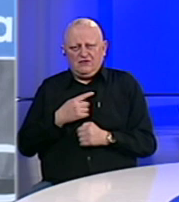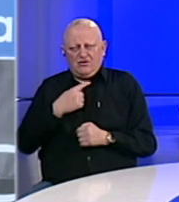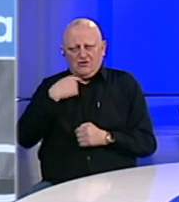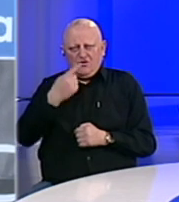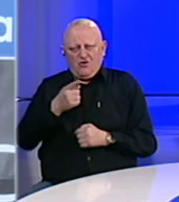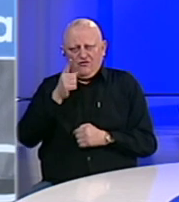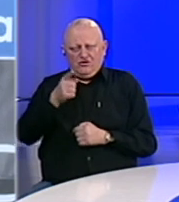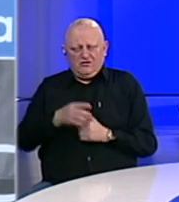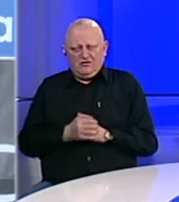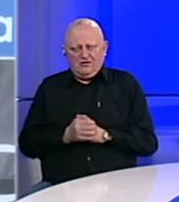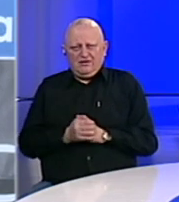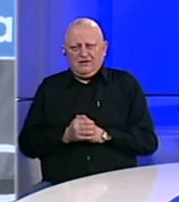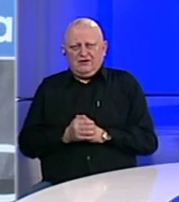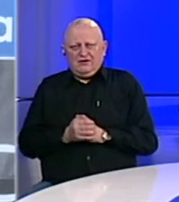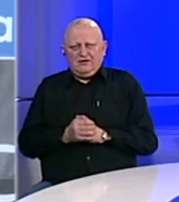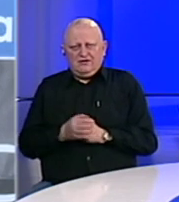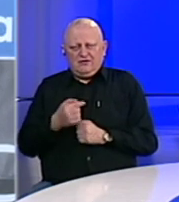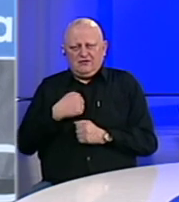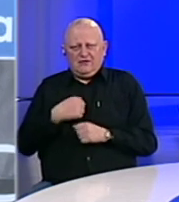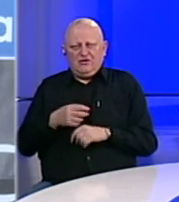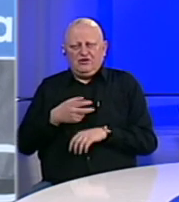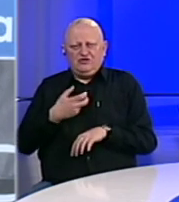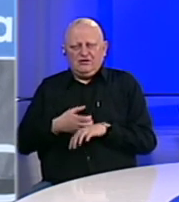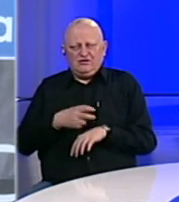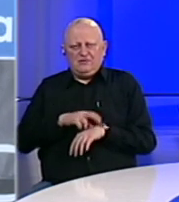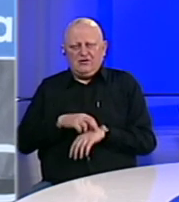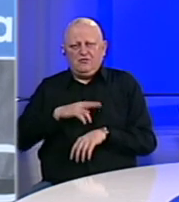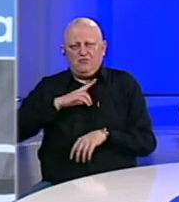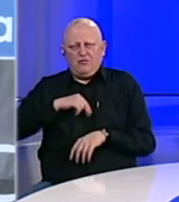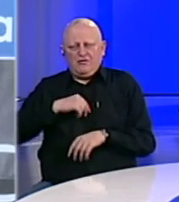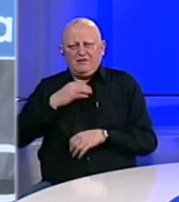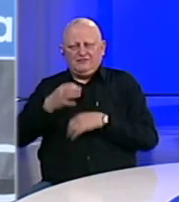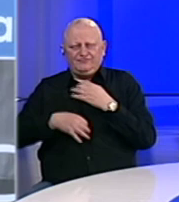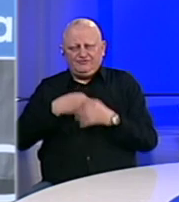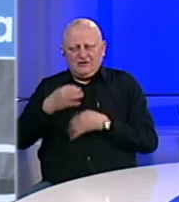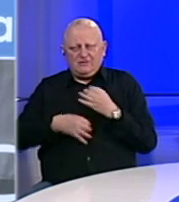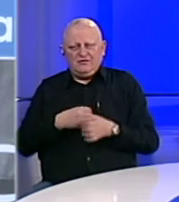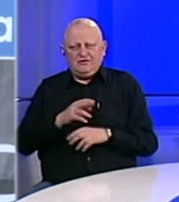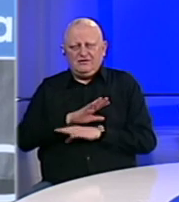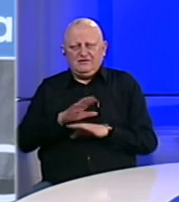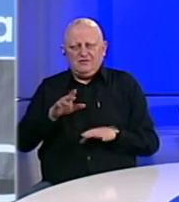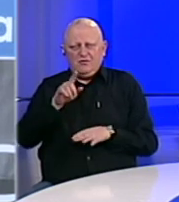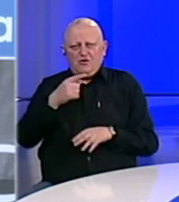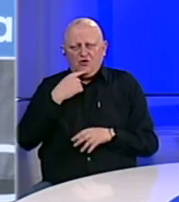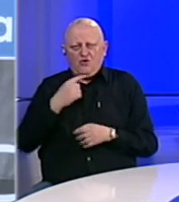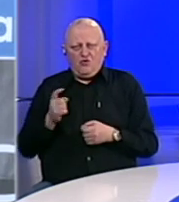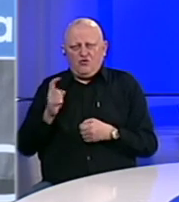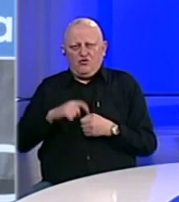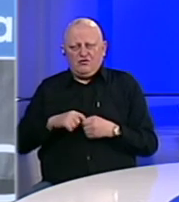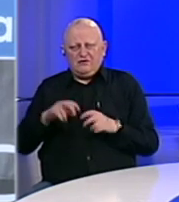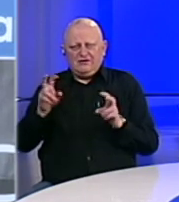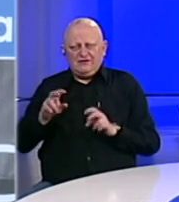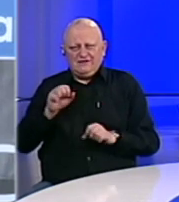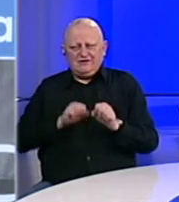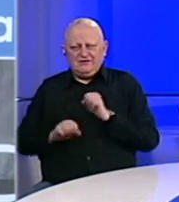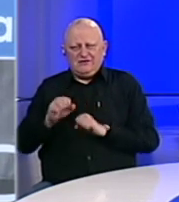govoriti o njima. O našim ljekarima, polcajcima, inspektorima i svim onim koji su uključeni u sistem